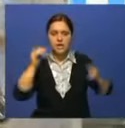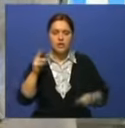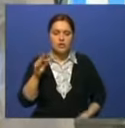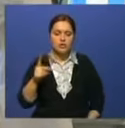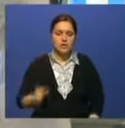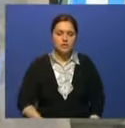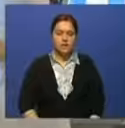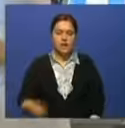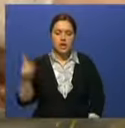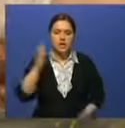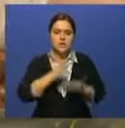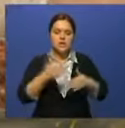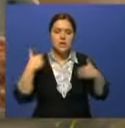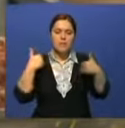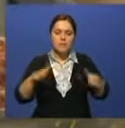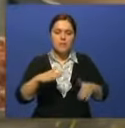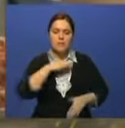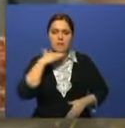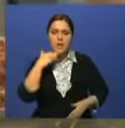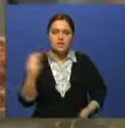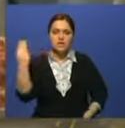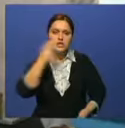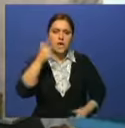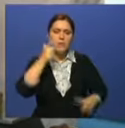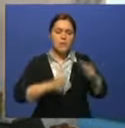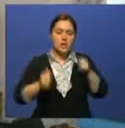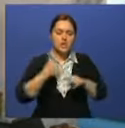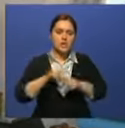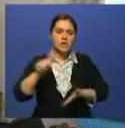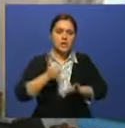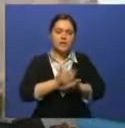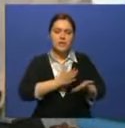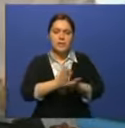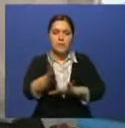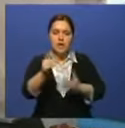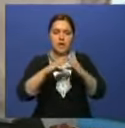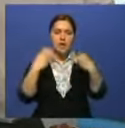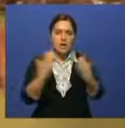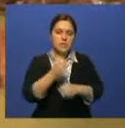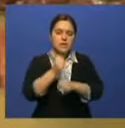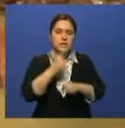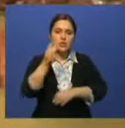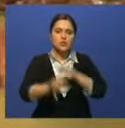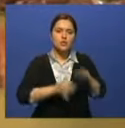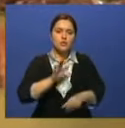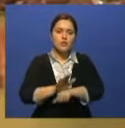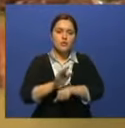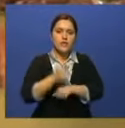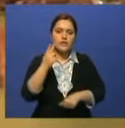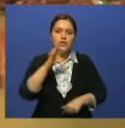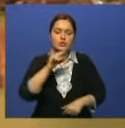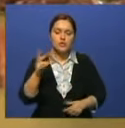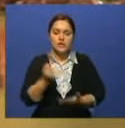Это хозяйство продает мясо, шерсть и молочные продукты. Но главное направление – консервирование. Сутки здесь могут выпускать две тонны